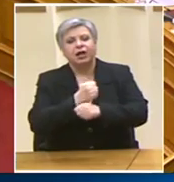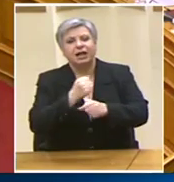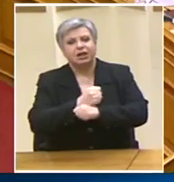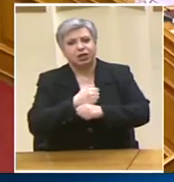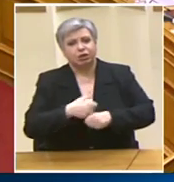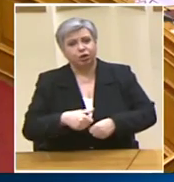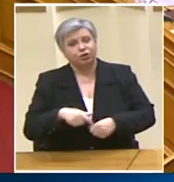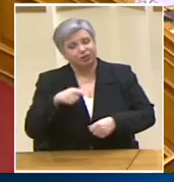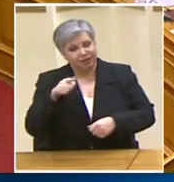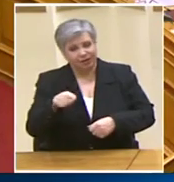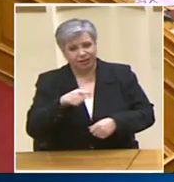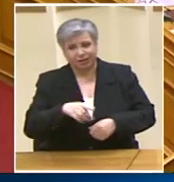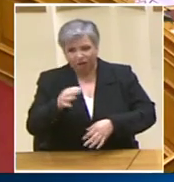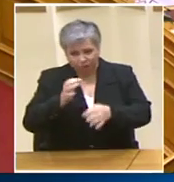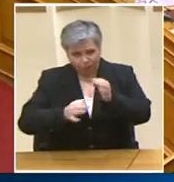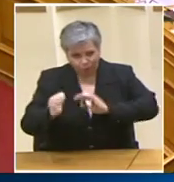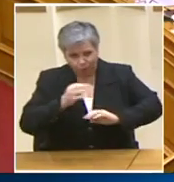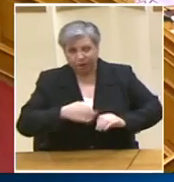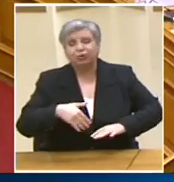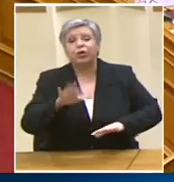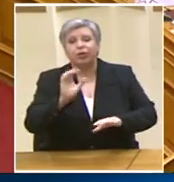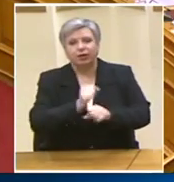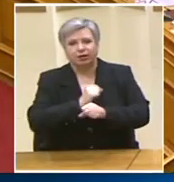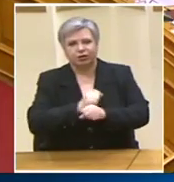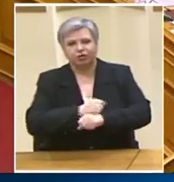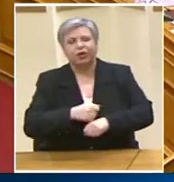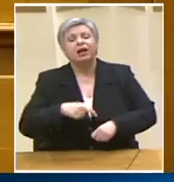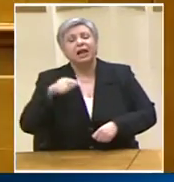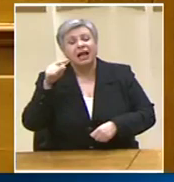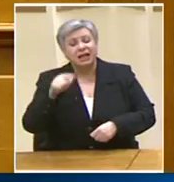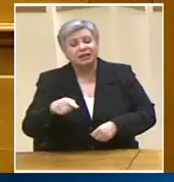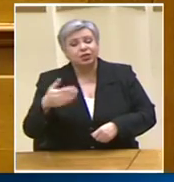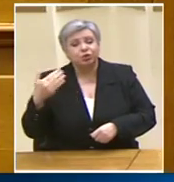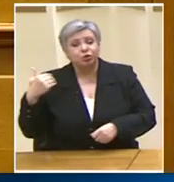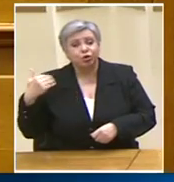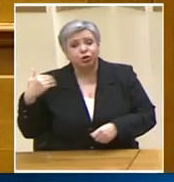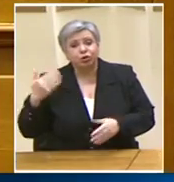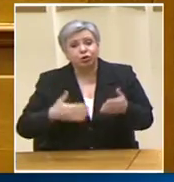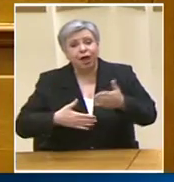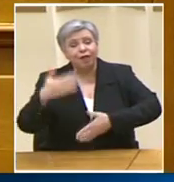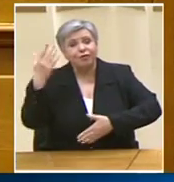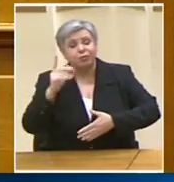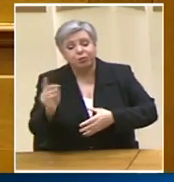εργαζότανε είχατε κάνει από την εφημερίδα στην οποία εργαζόσασταν κεντρικό θέμα